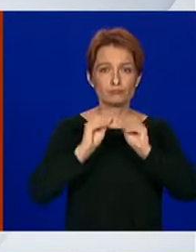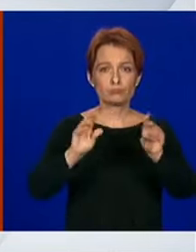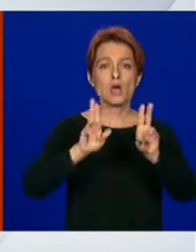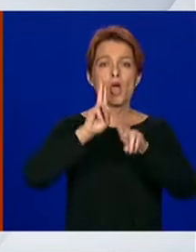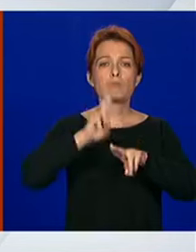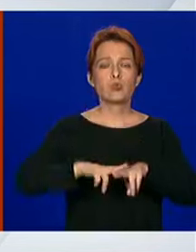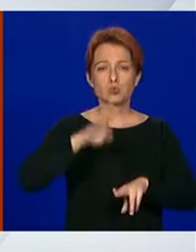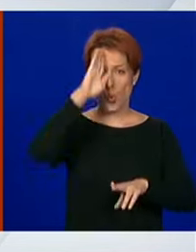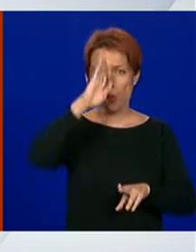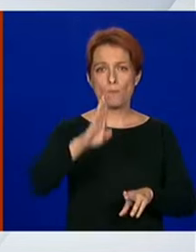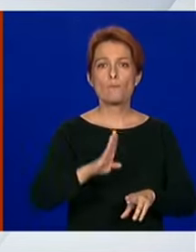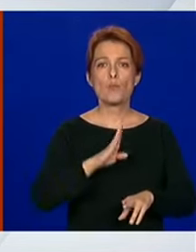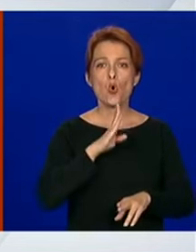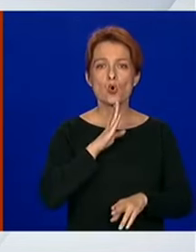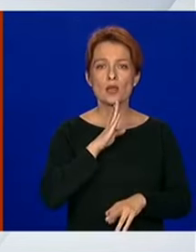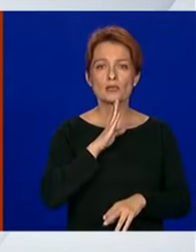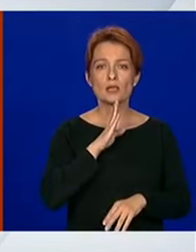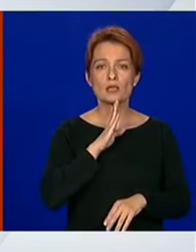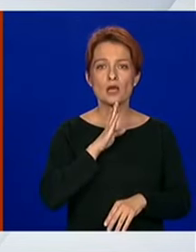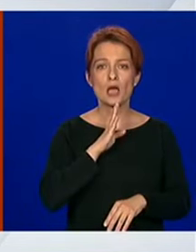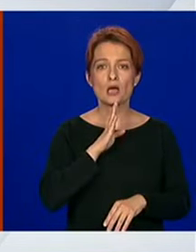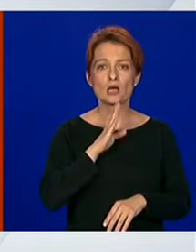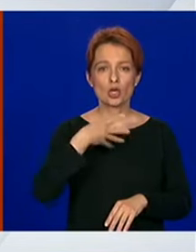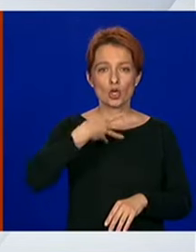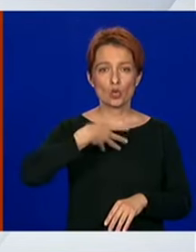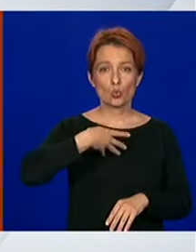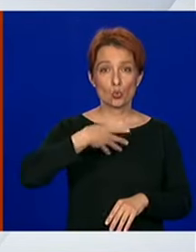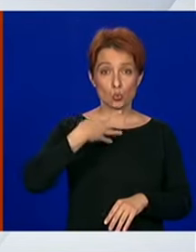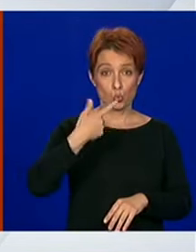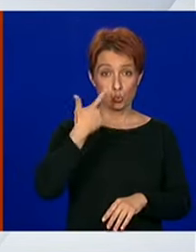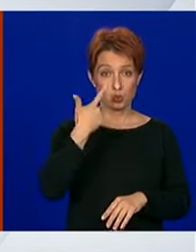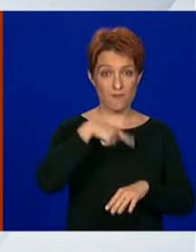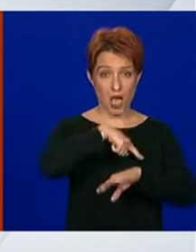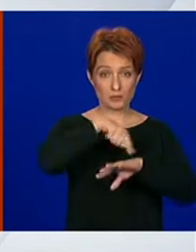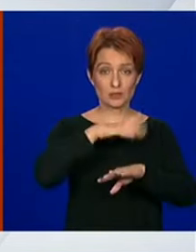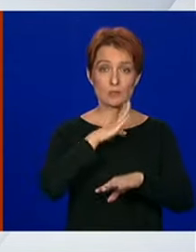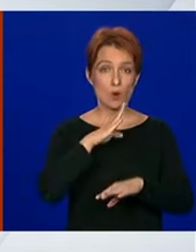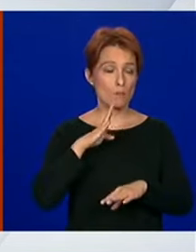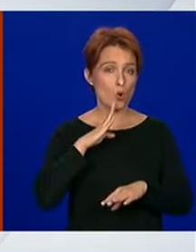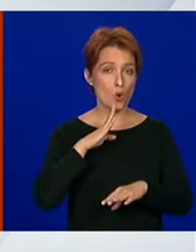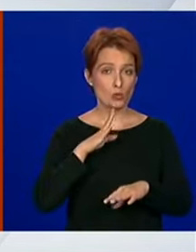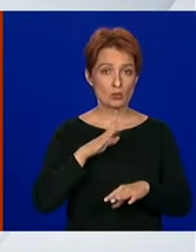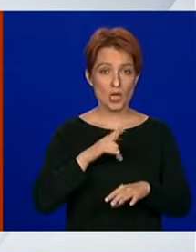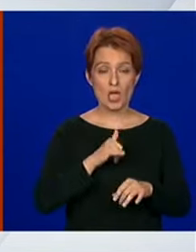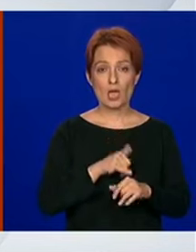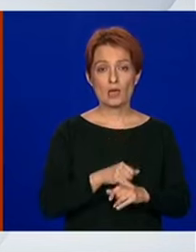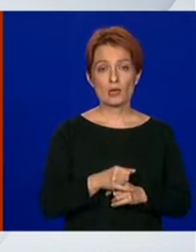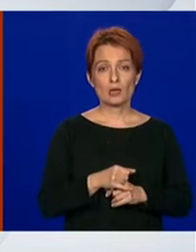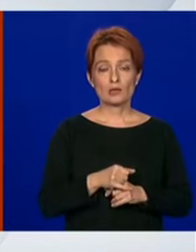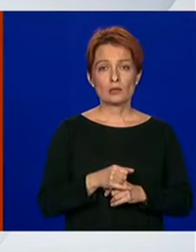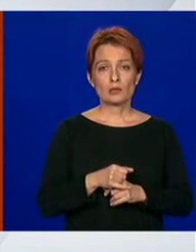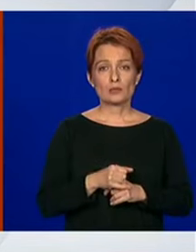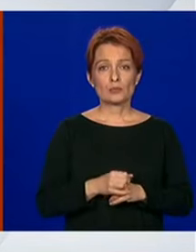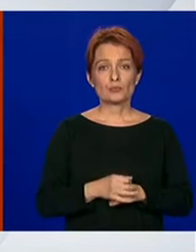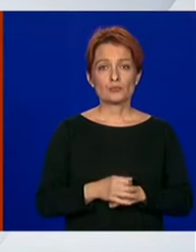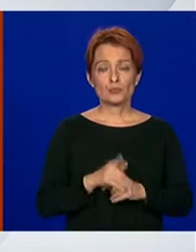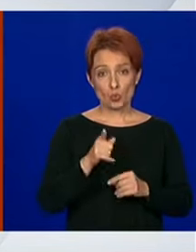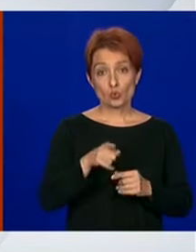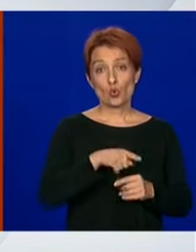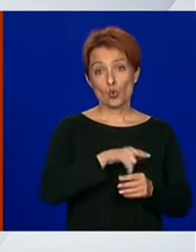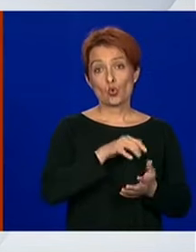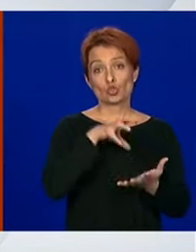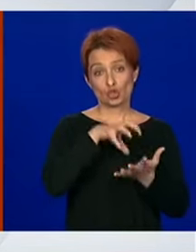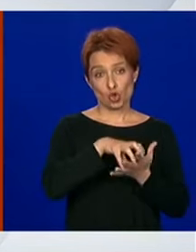u 14 sati do tada će stožer